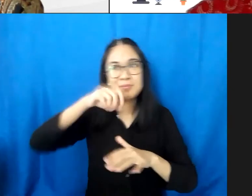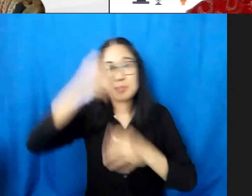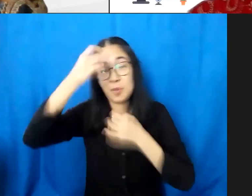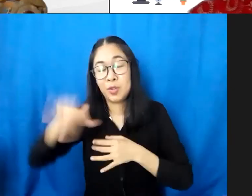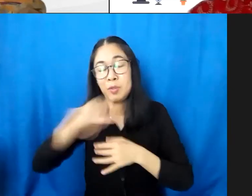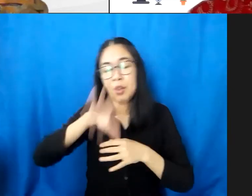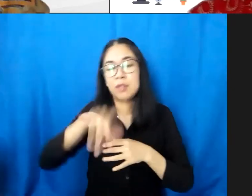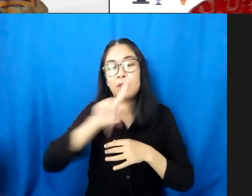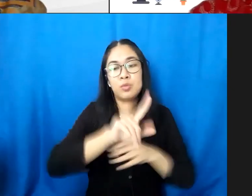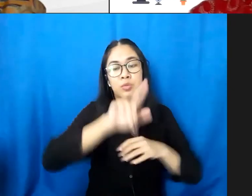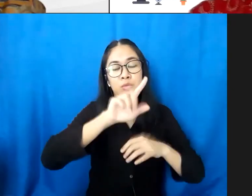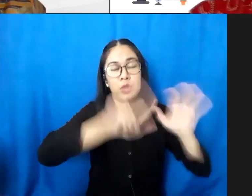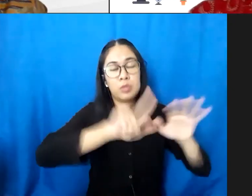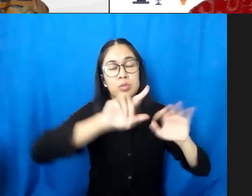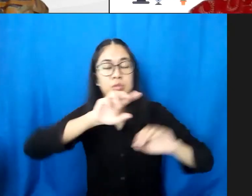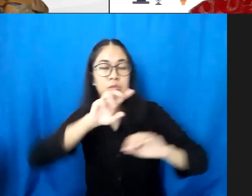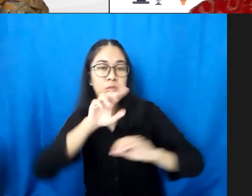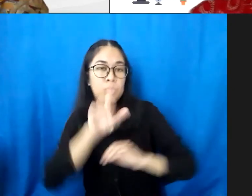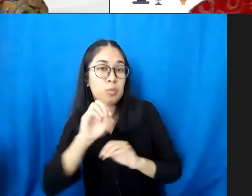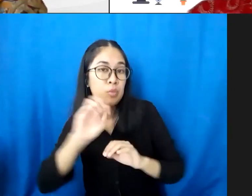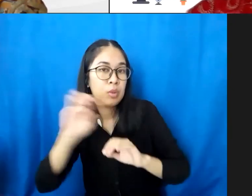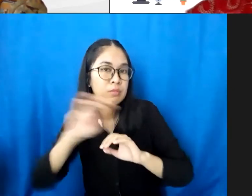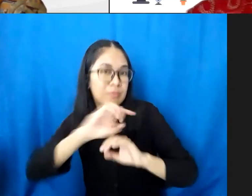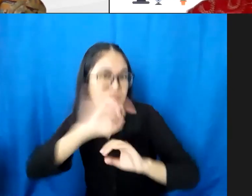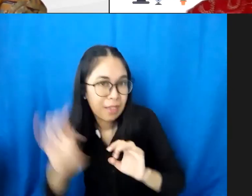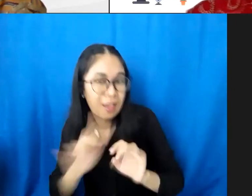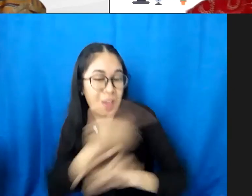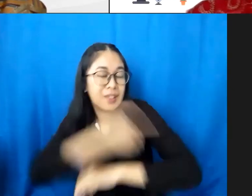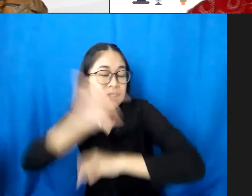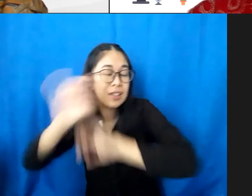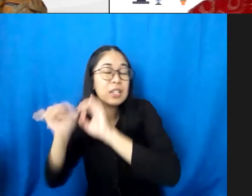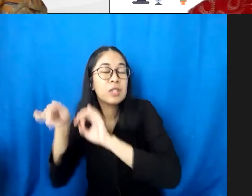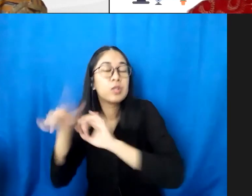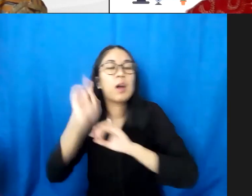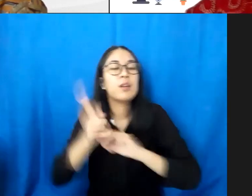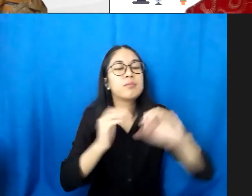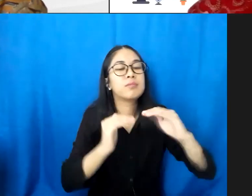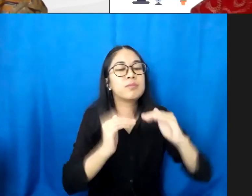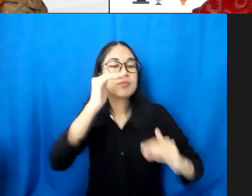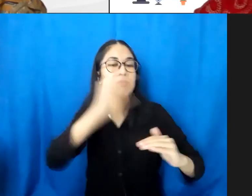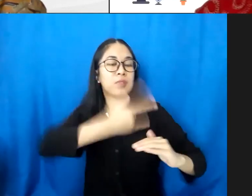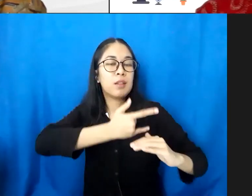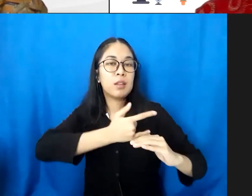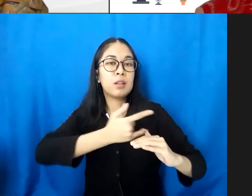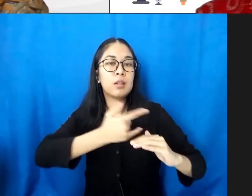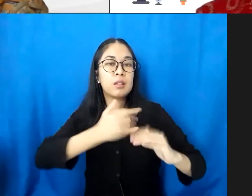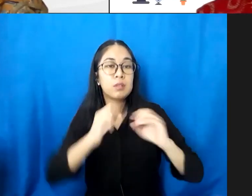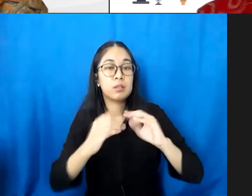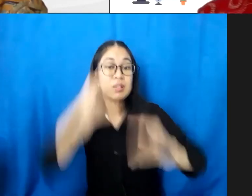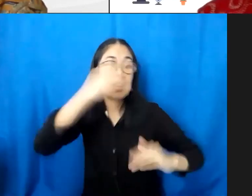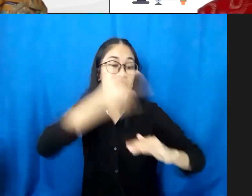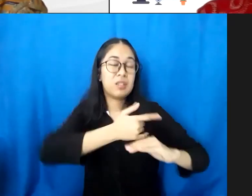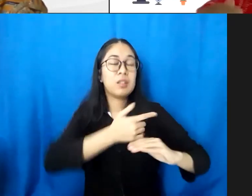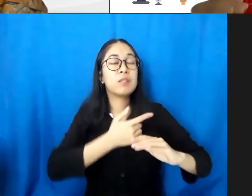hari pertama 730 hari berikutnya maka itu bisa menyebabkan stunting dan dampak stunting bukan hanya fisik